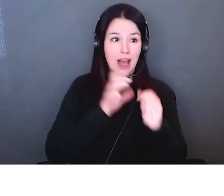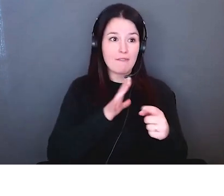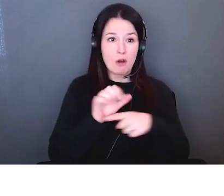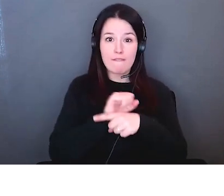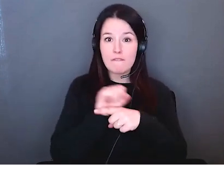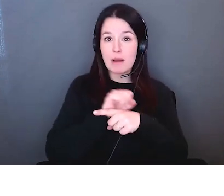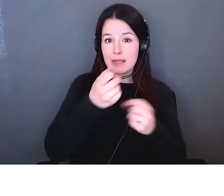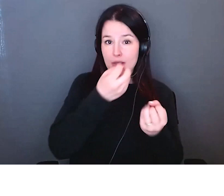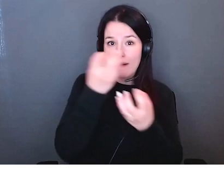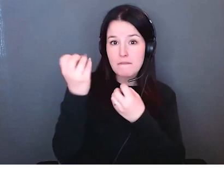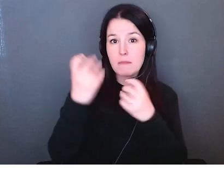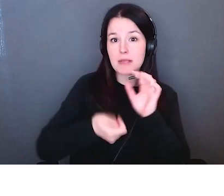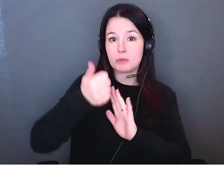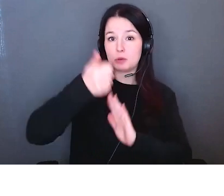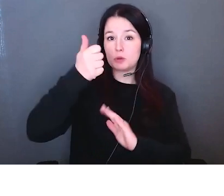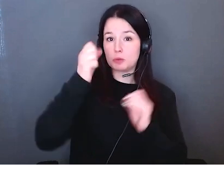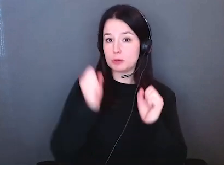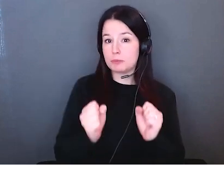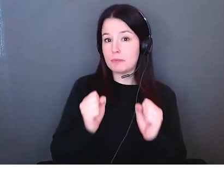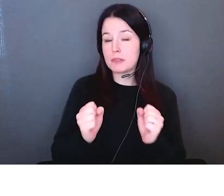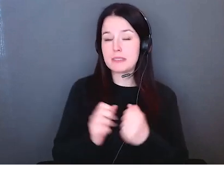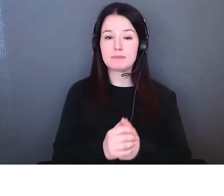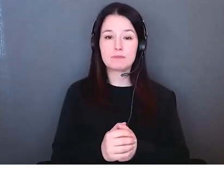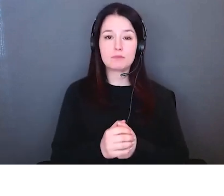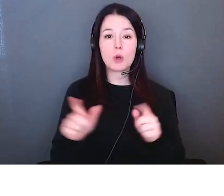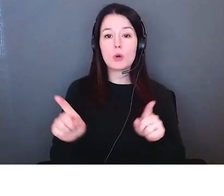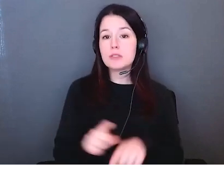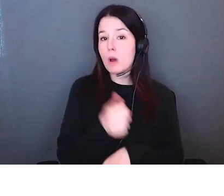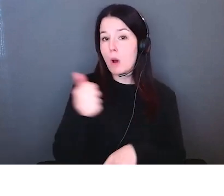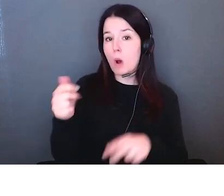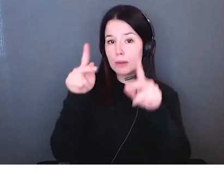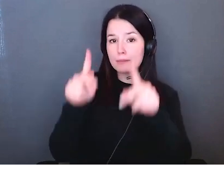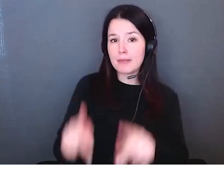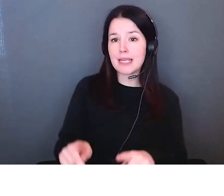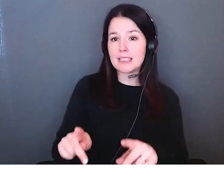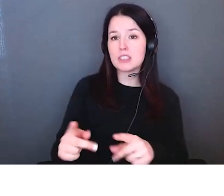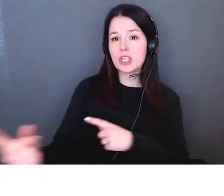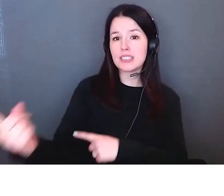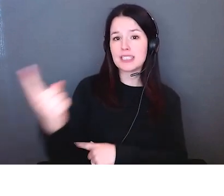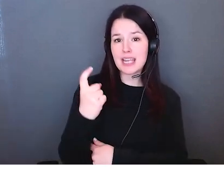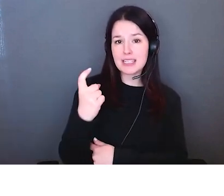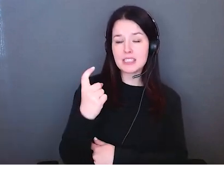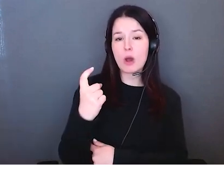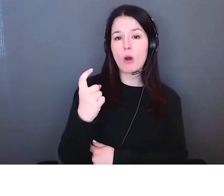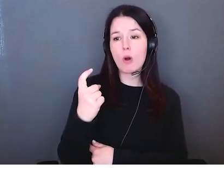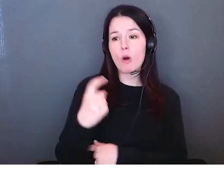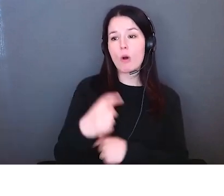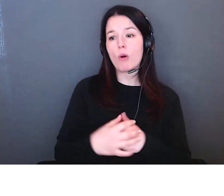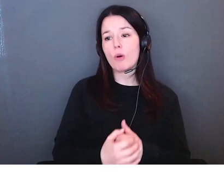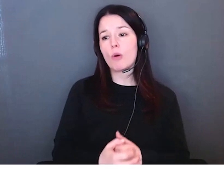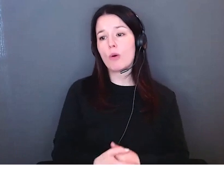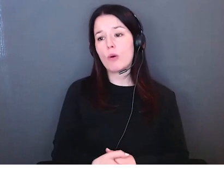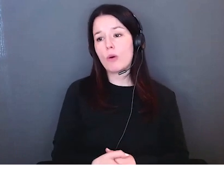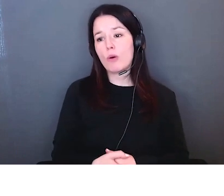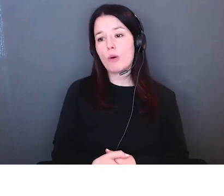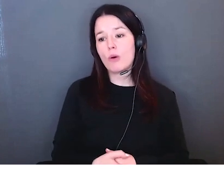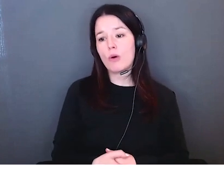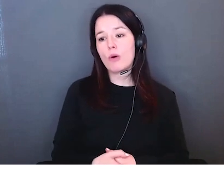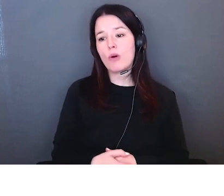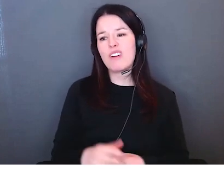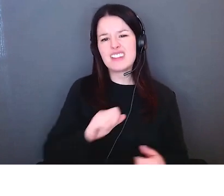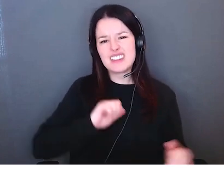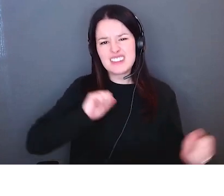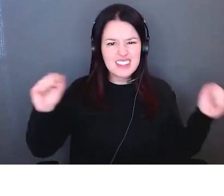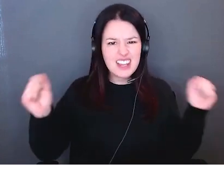Steve bon bienvenue Ed parler des pratiques anti-oppressifs il s'agit là de se libérer du besoin d'être parfait d'une